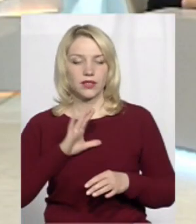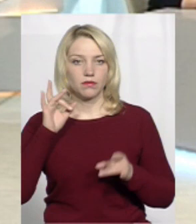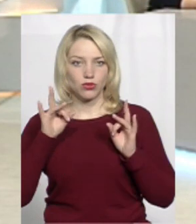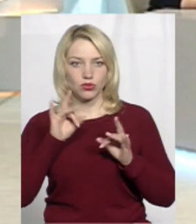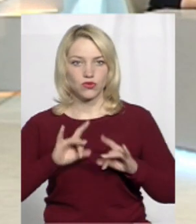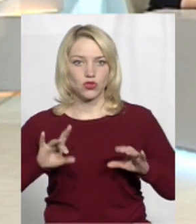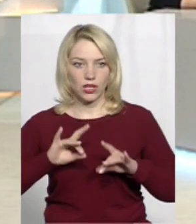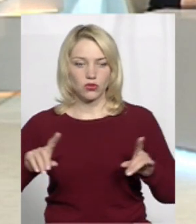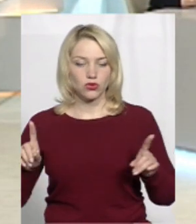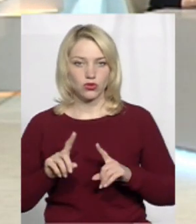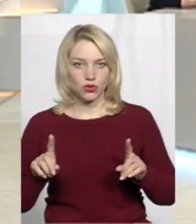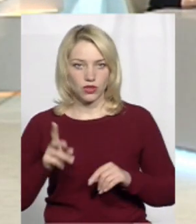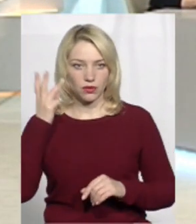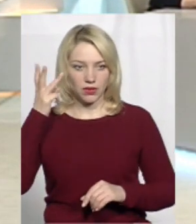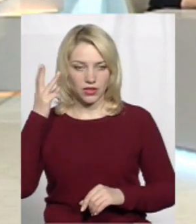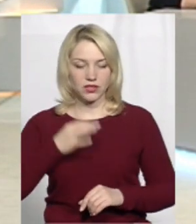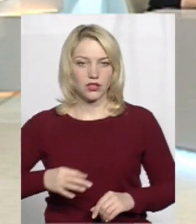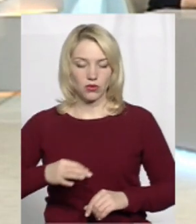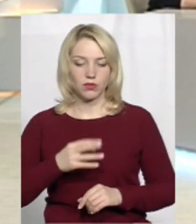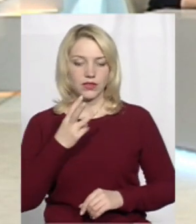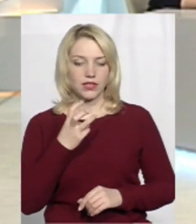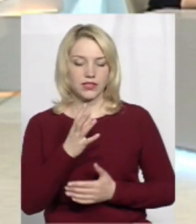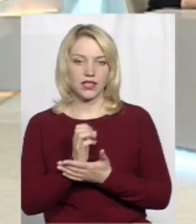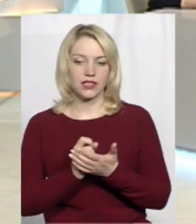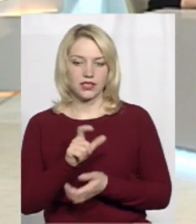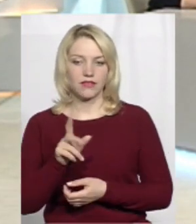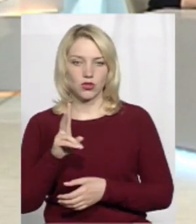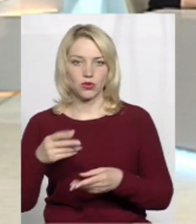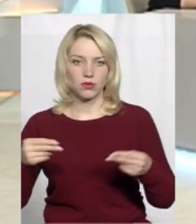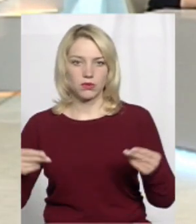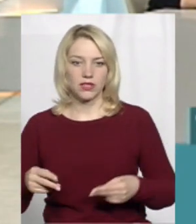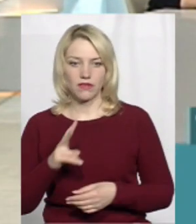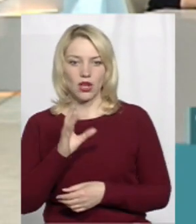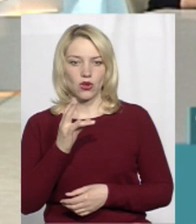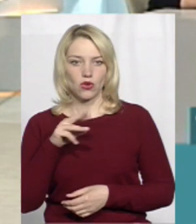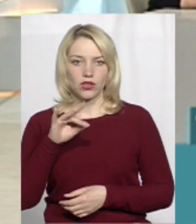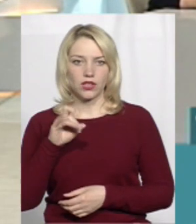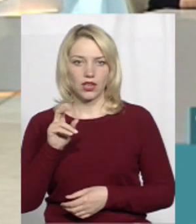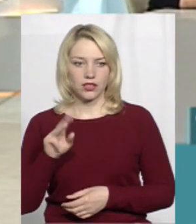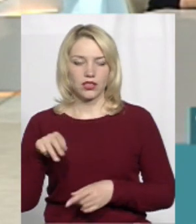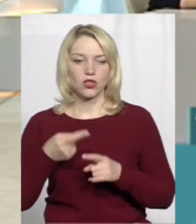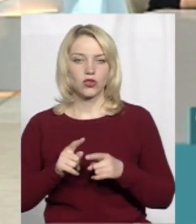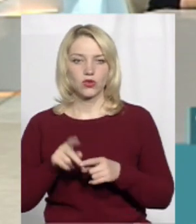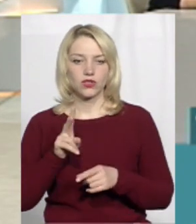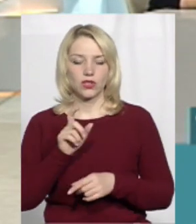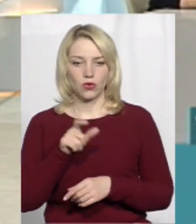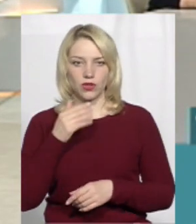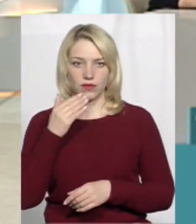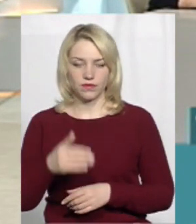в Хмельницькій області 300 резервістів, які підписали контракти. Хто ці люди?